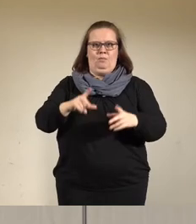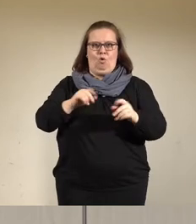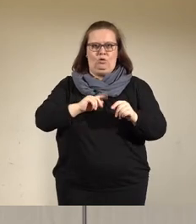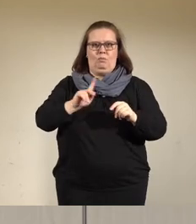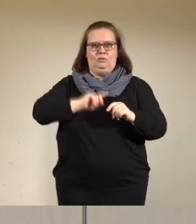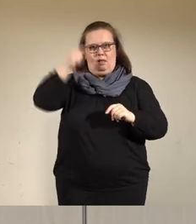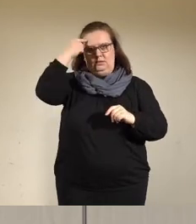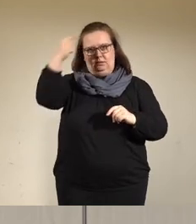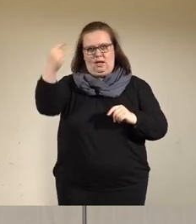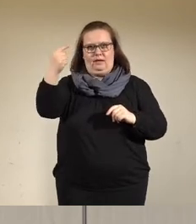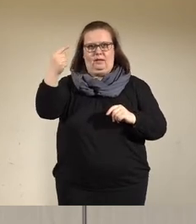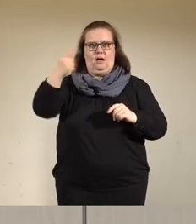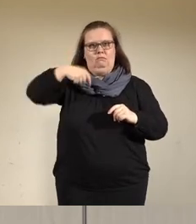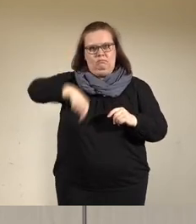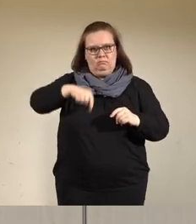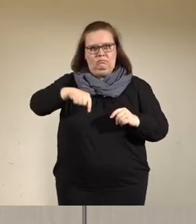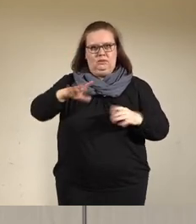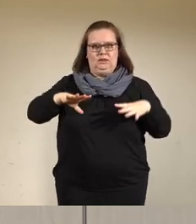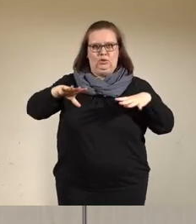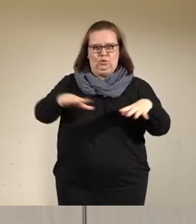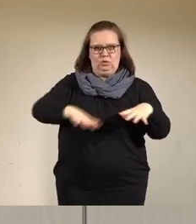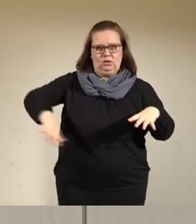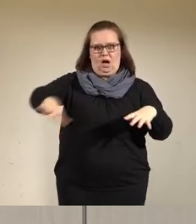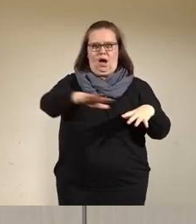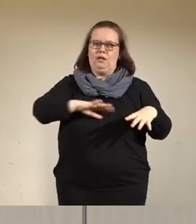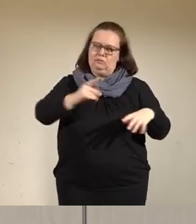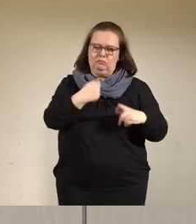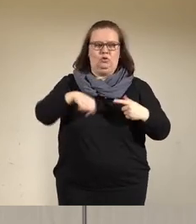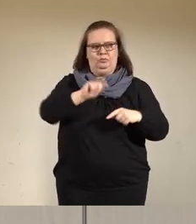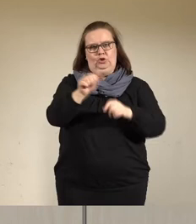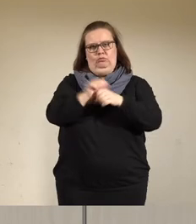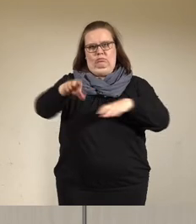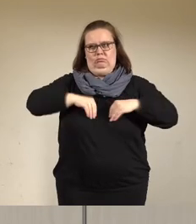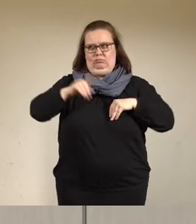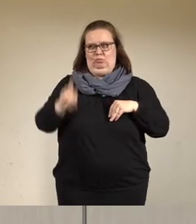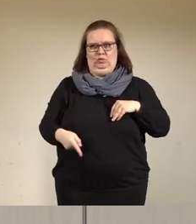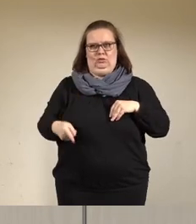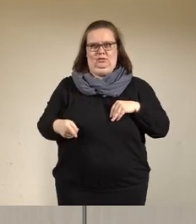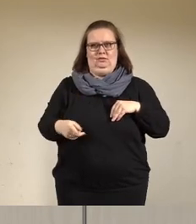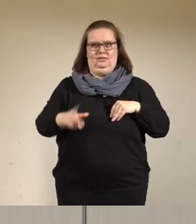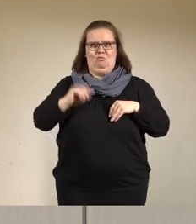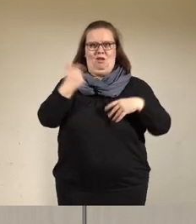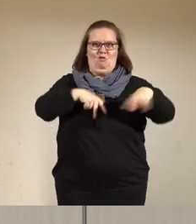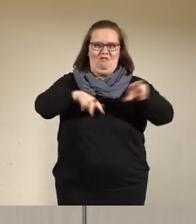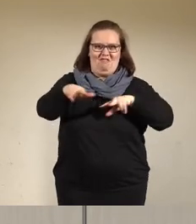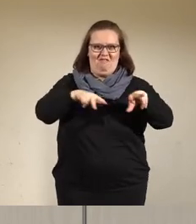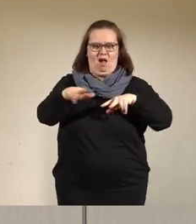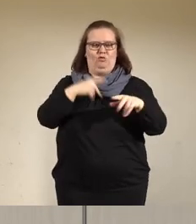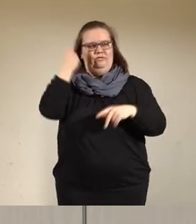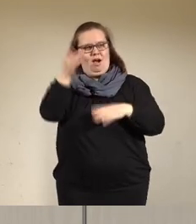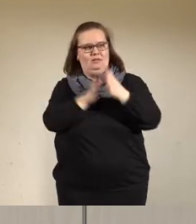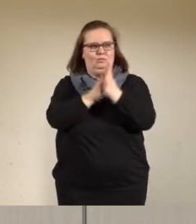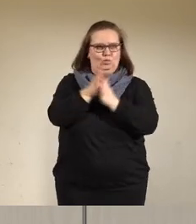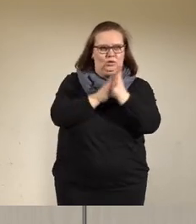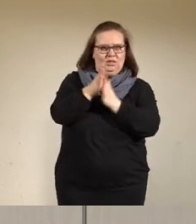der Meinung, dass wir dies im Sinne der Gesundheit alle in Kauf nehmen müssen. Ich erlebe eine Verwaltung, die engagiert und motiviert